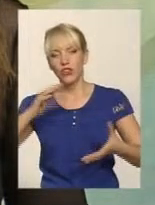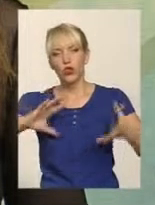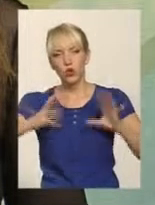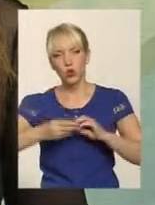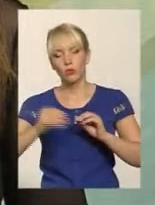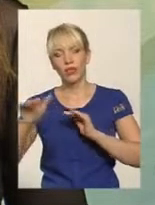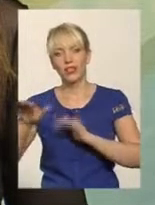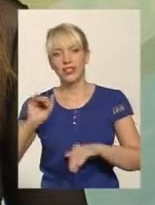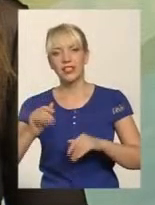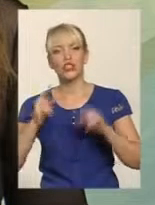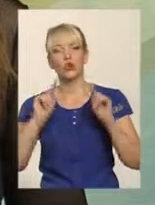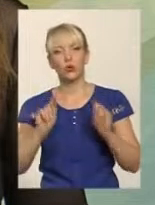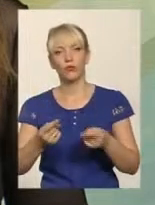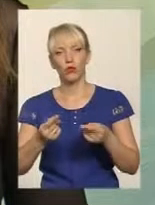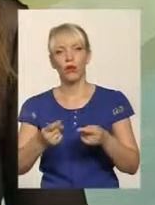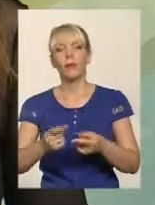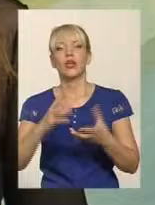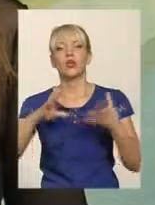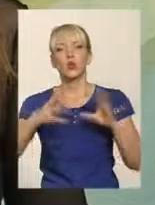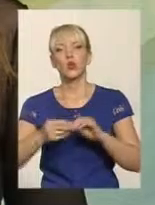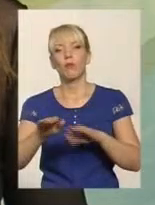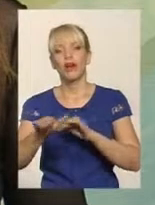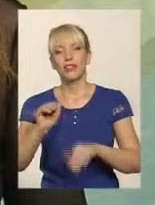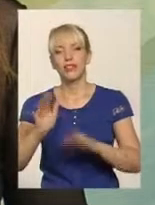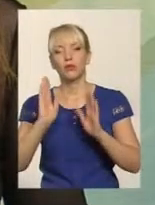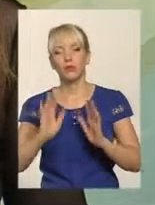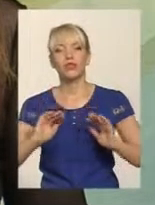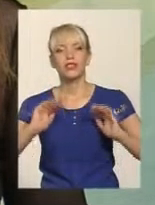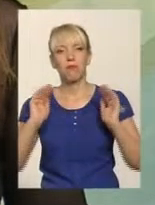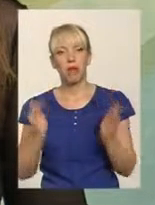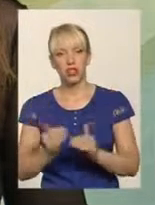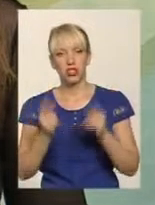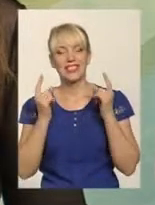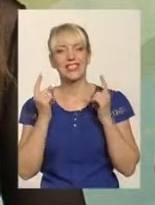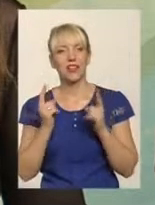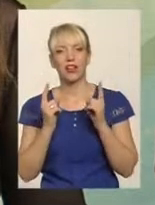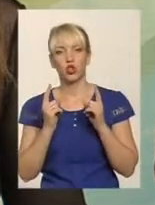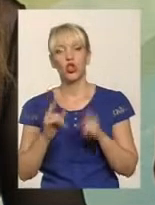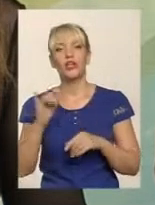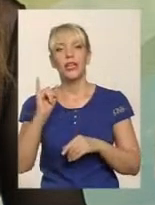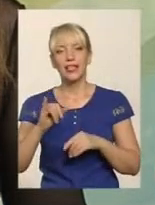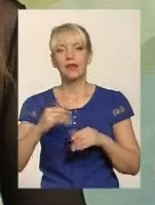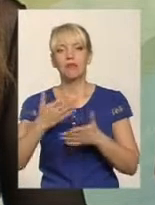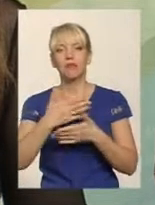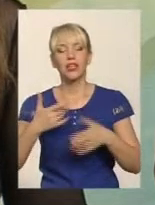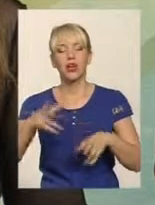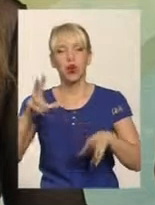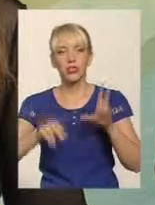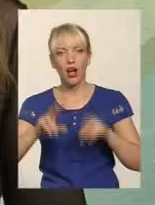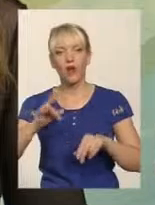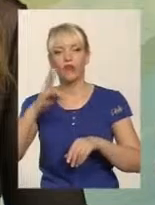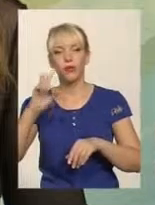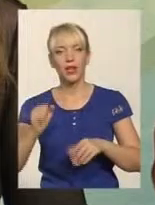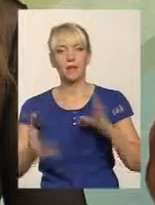Тому сума кредиту буде значно зменшена. І ми дуже розраховуємо ще на